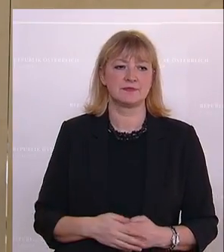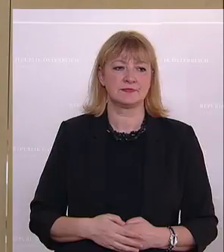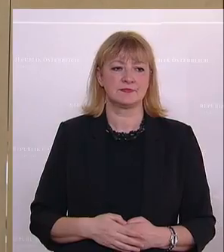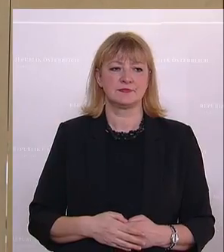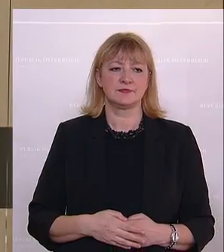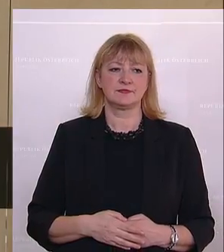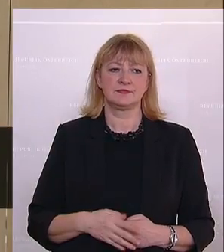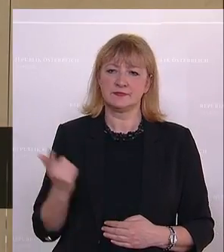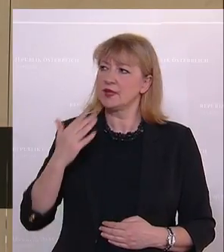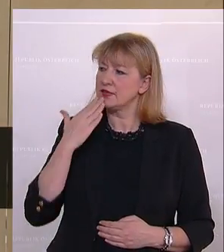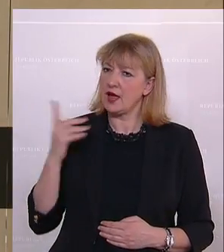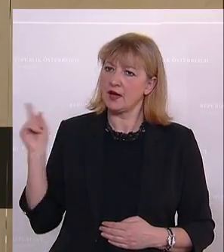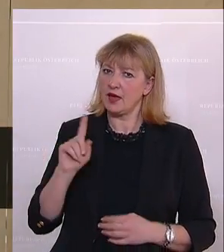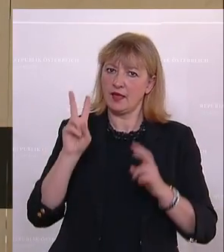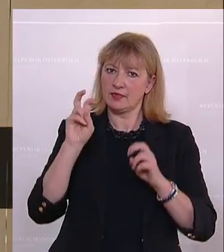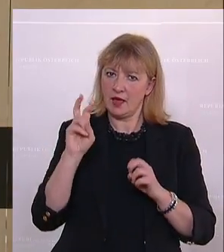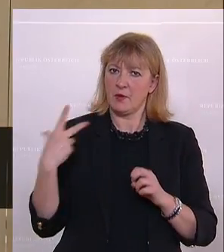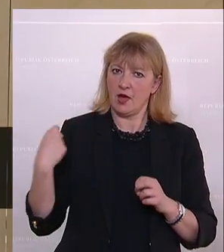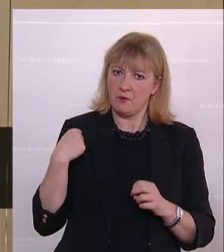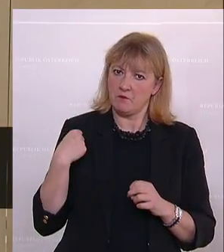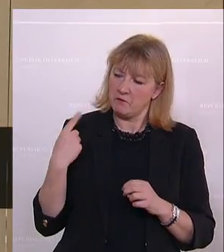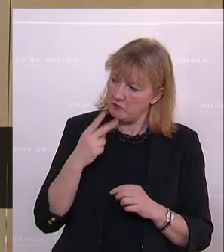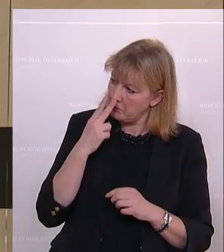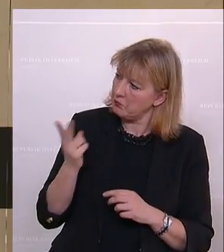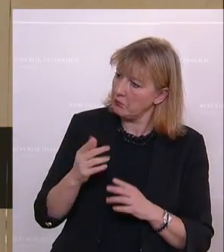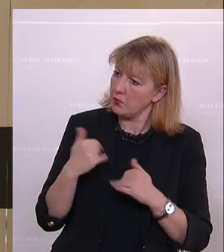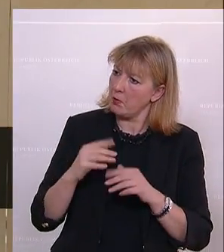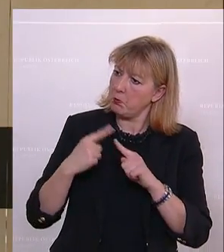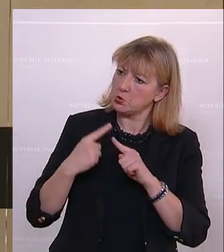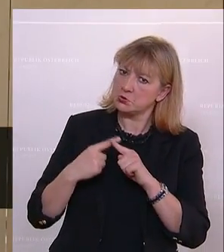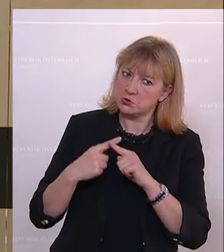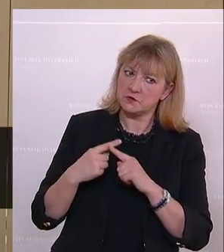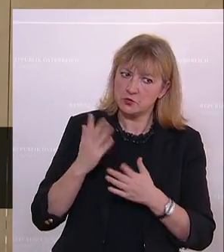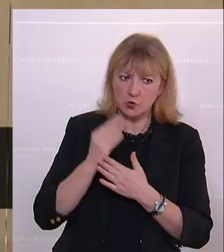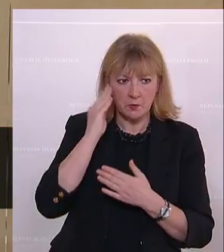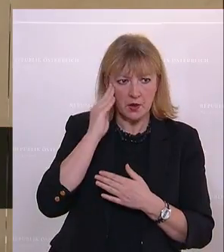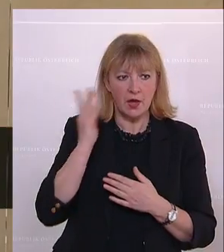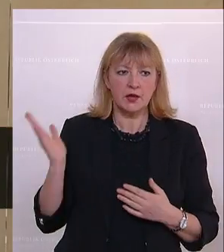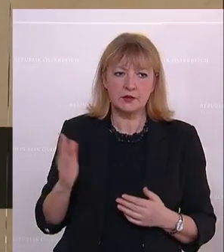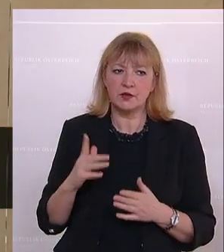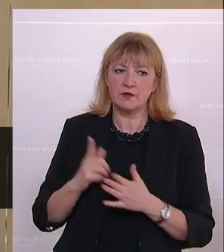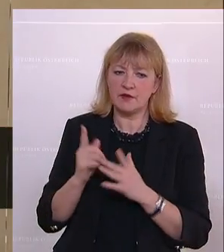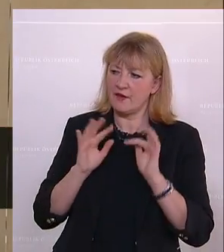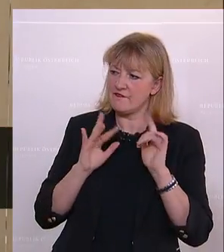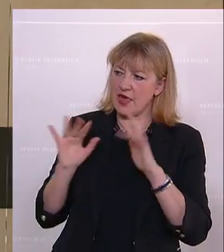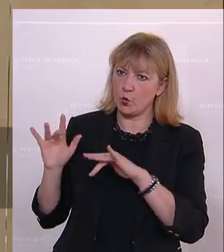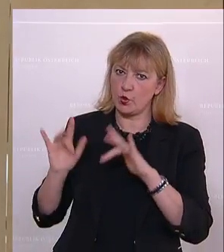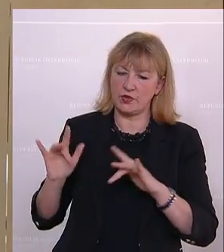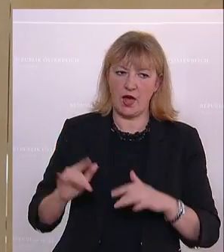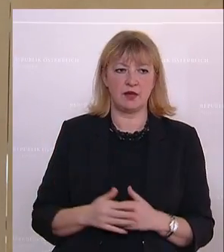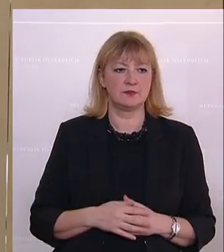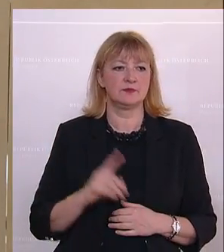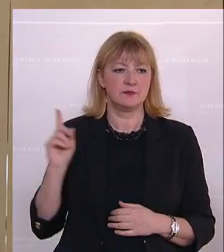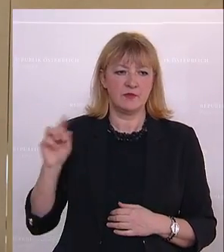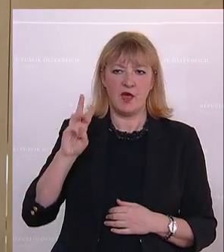Also danke, dass du dich dem Thema Impfen zunehmend positiv näherst. Man merkt, dass die Devaten eine gewisse Wirkung entfalten und du